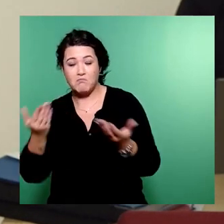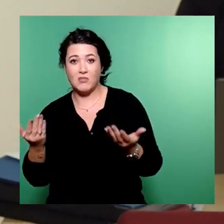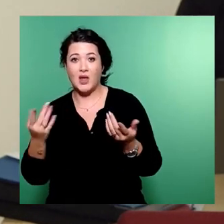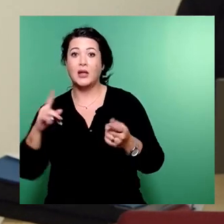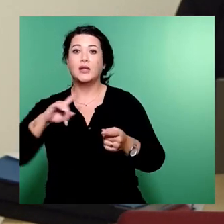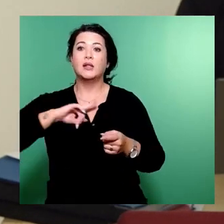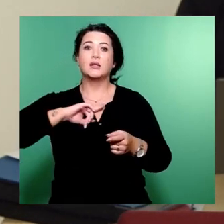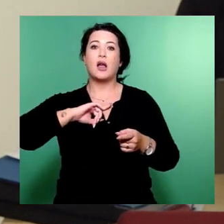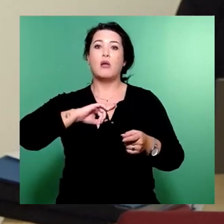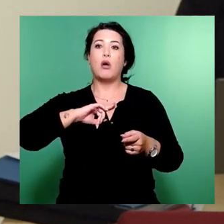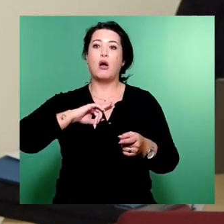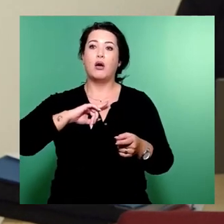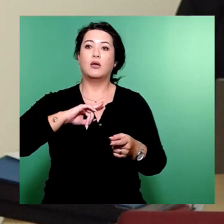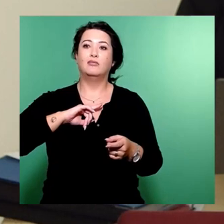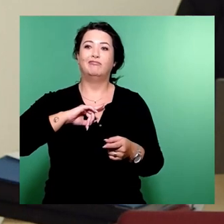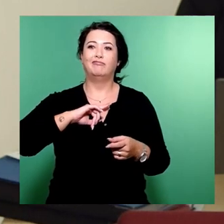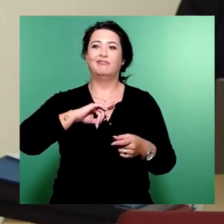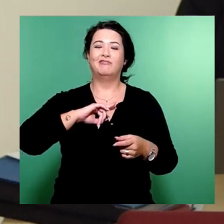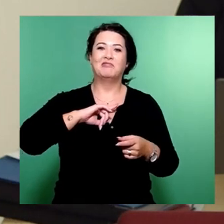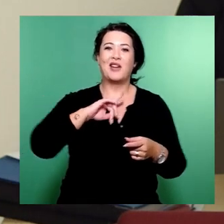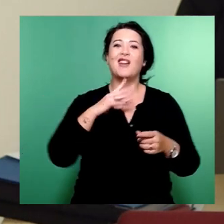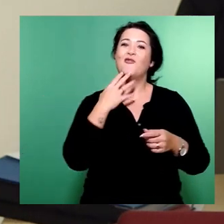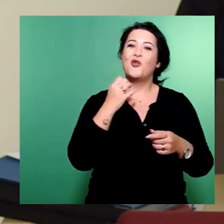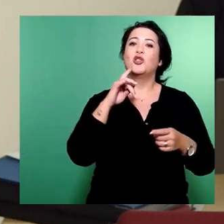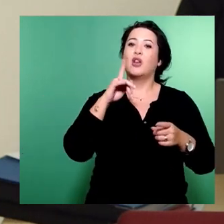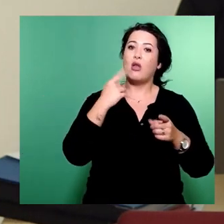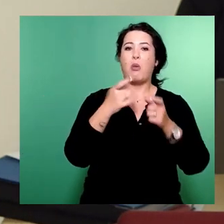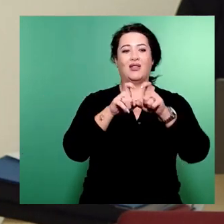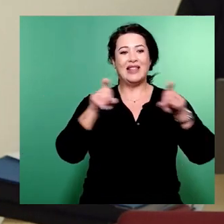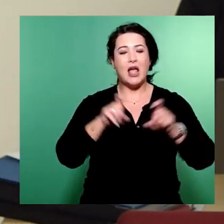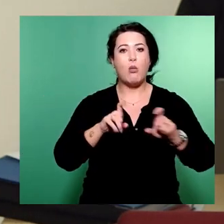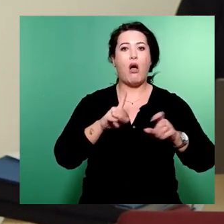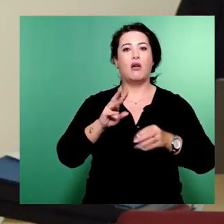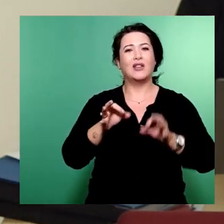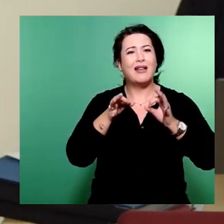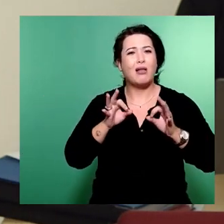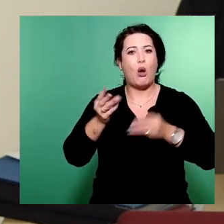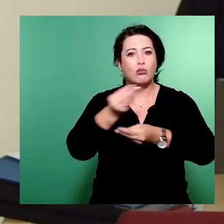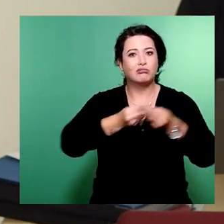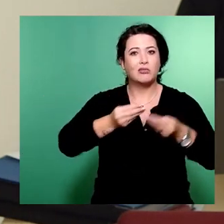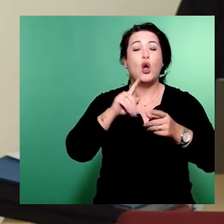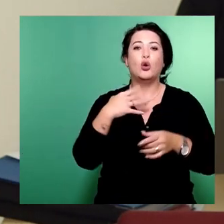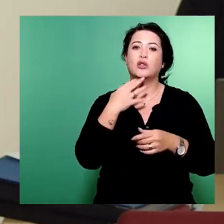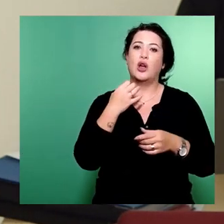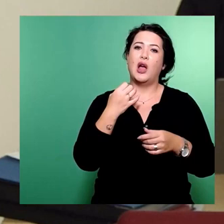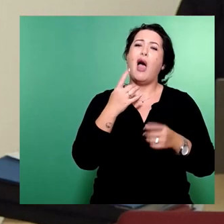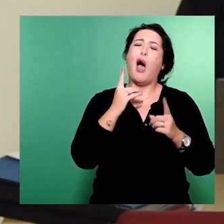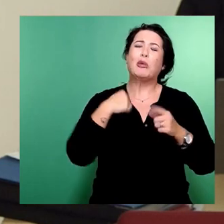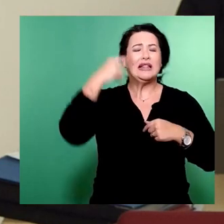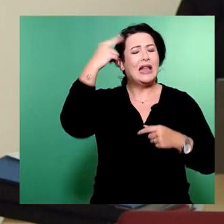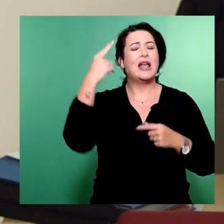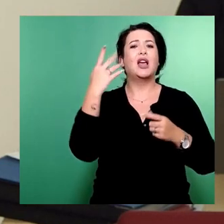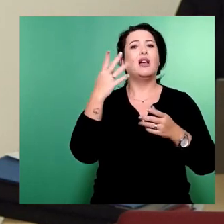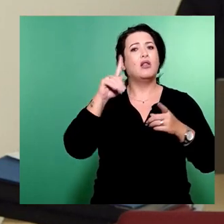dass die gleichen Einwander sind, dass die gleichen Themen sind und damit kein großer neuer Erkenntnisgewinn zu erwarten ist, jetzt auf einen